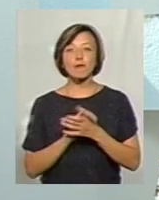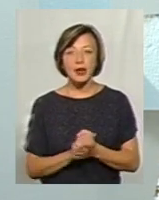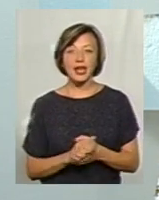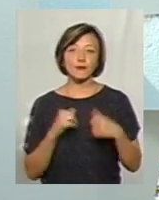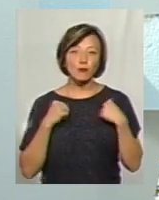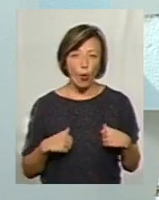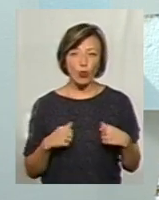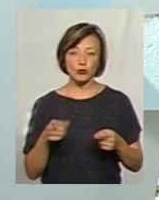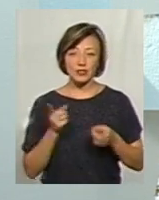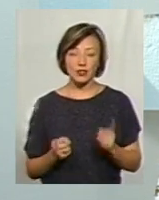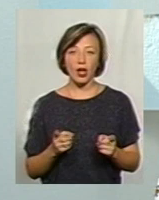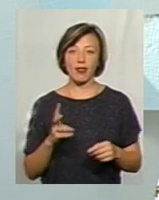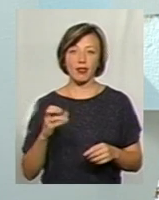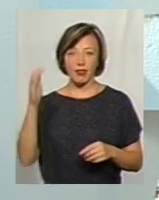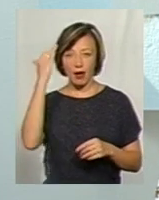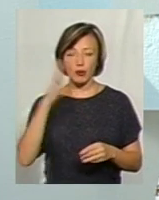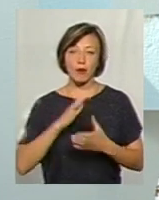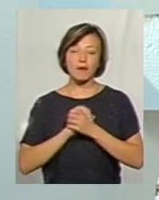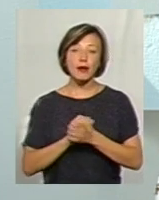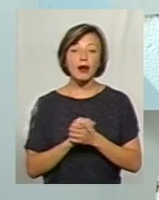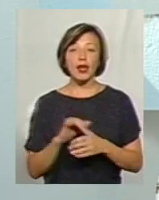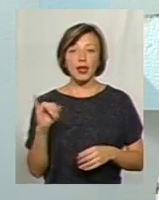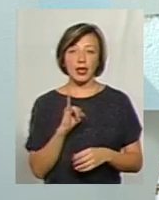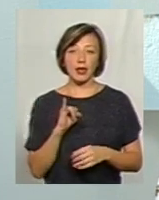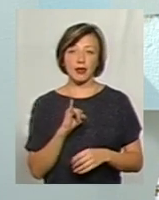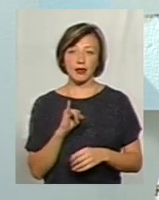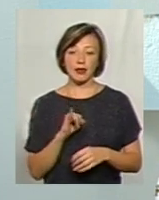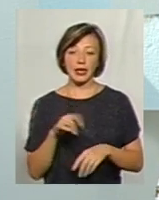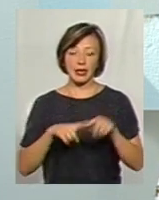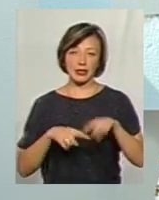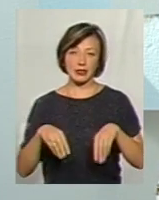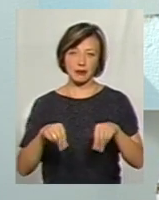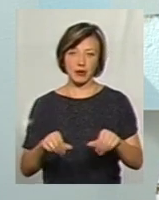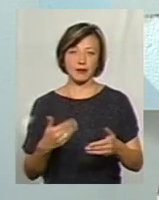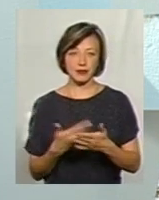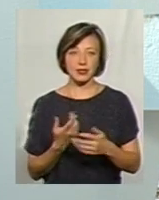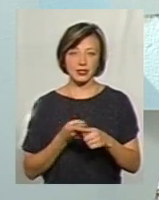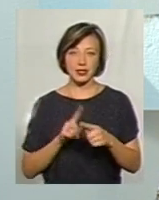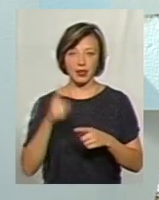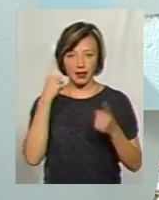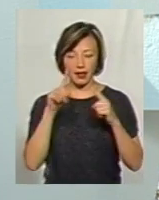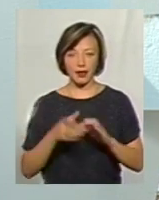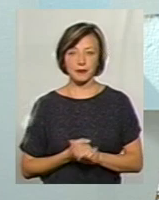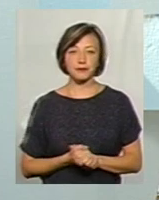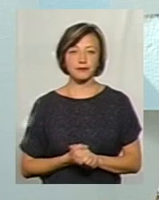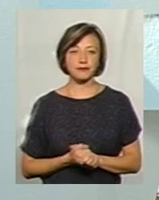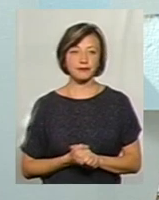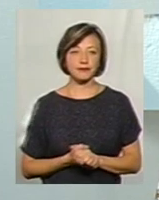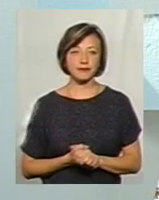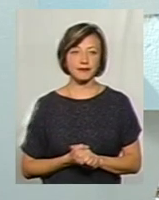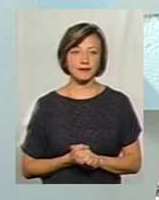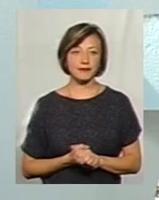в спокій, щоб, звичайно, над нами було мирне небо, а під ногами рідна земля. І от це ідея. Об'єднає нас.